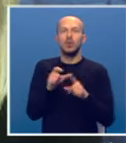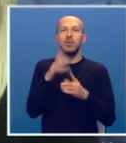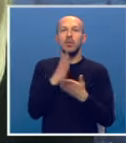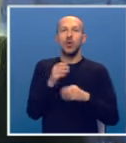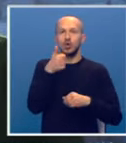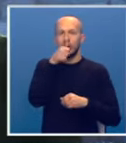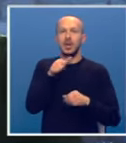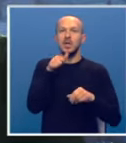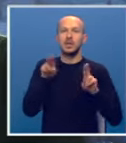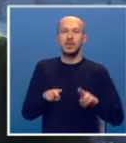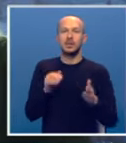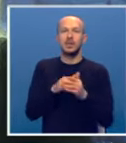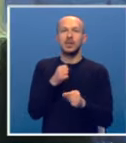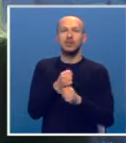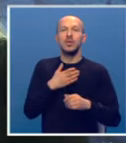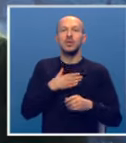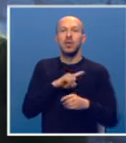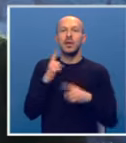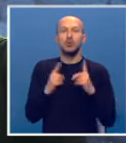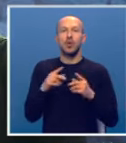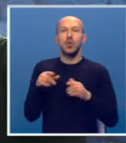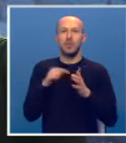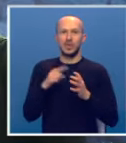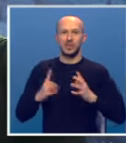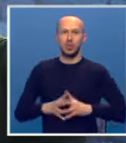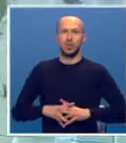bilo čega i zaista treba da zadržimo svoju neutralnu poziciju.